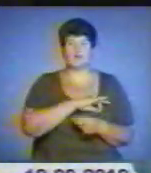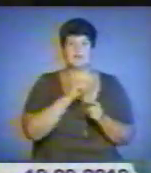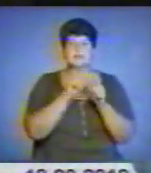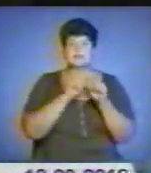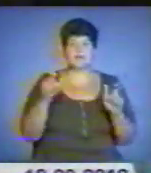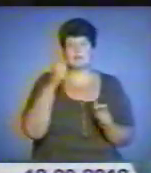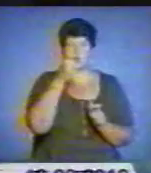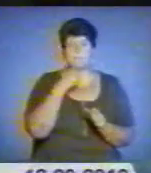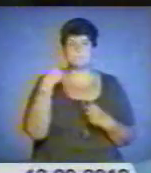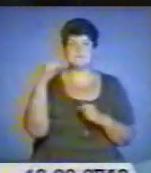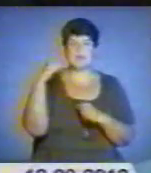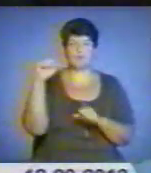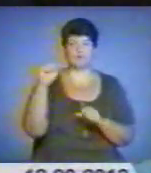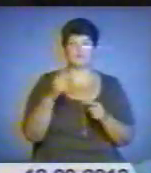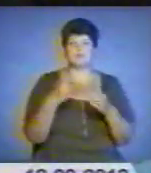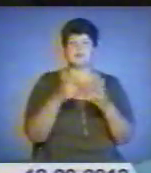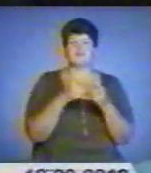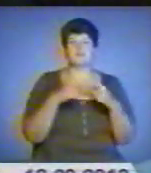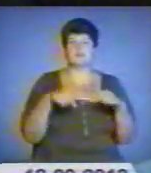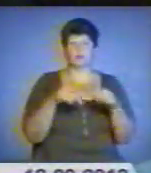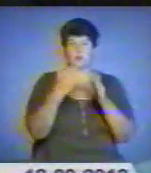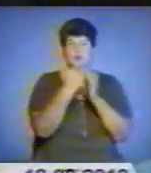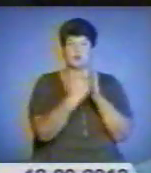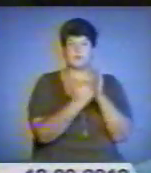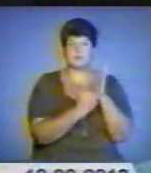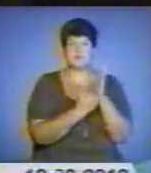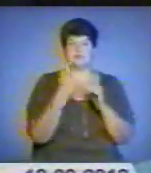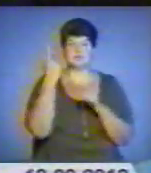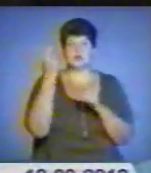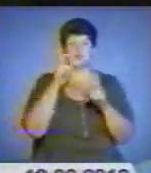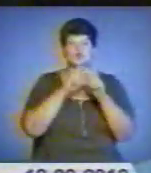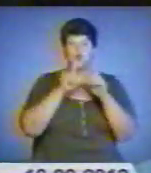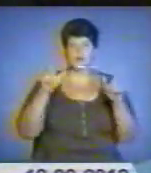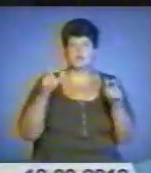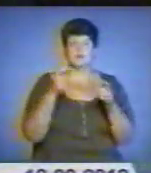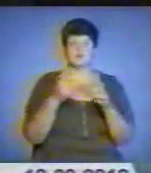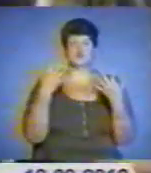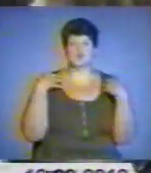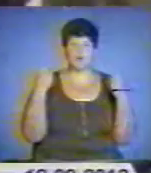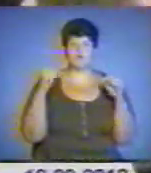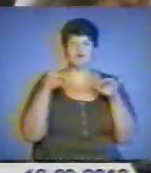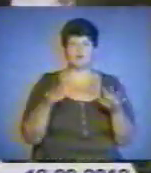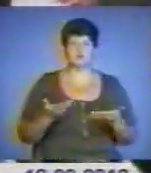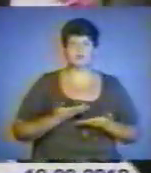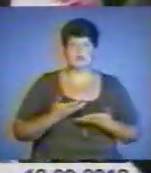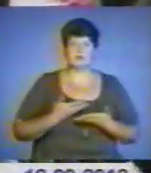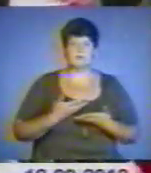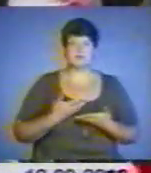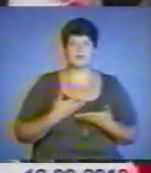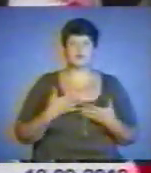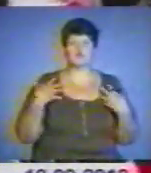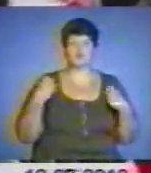Переможців відзначатимуть у кількох номінаціях, одна з яких – школа здорового способу життя. Здоров'я у школярів